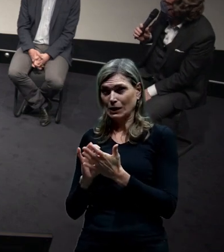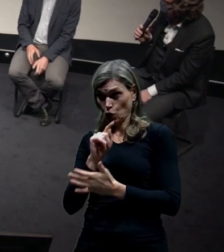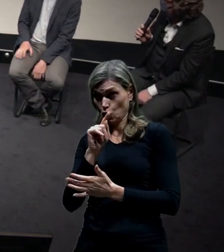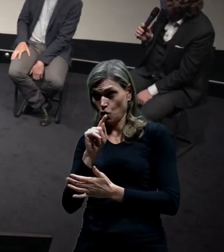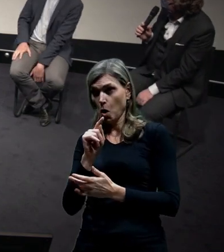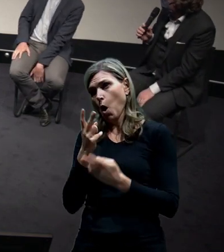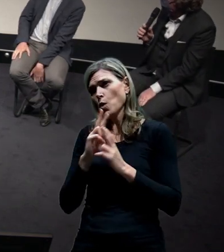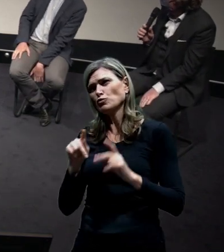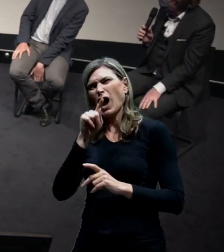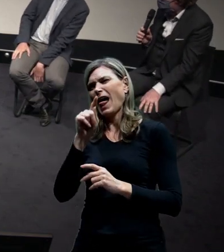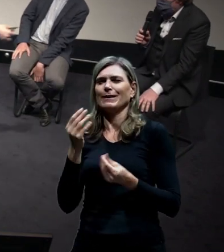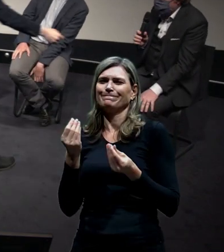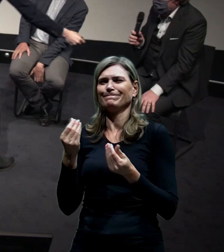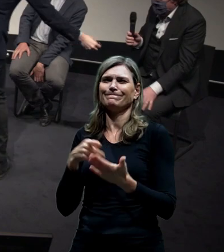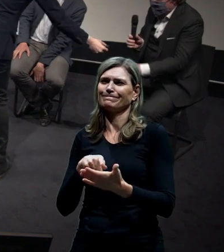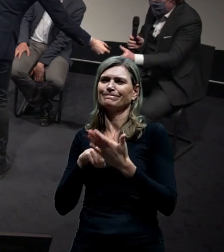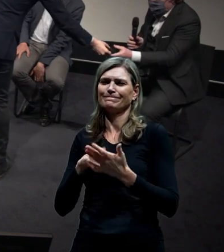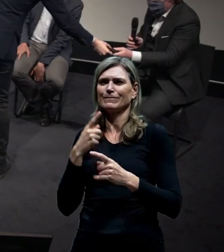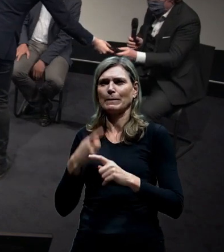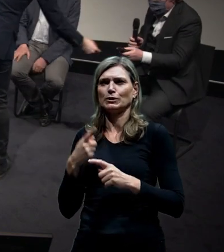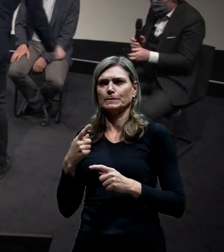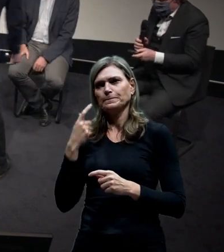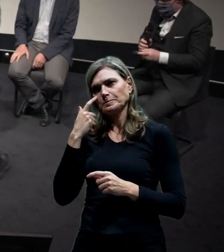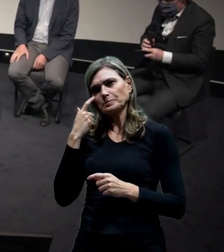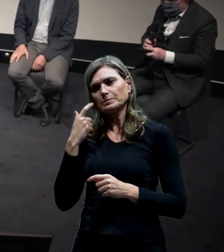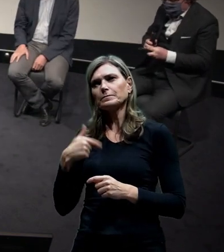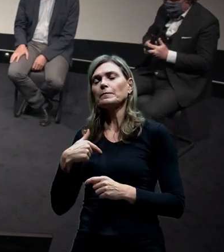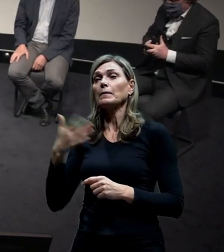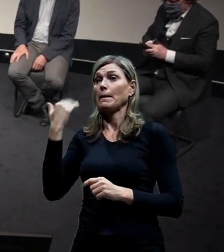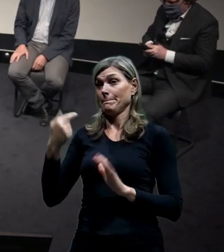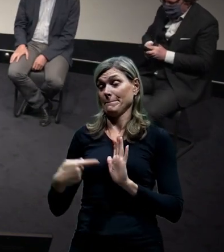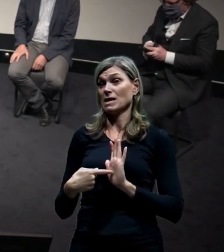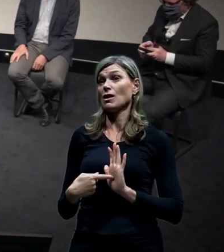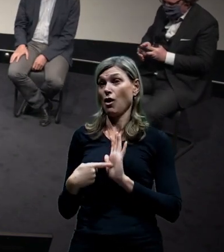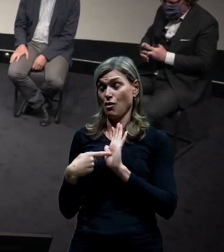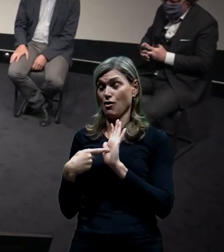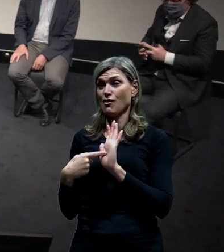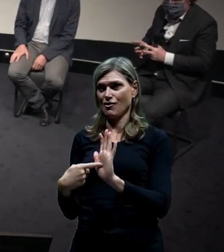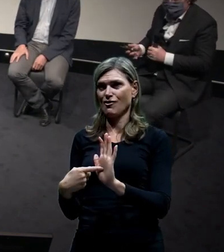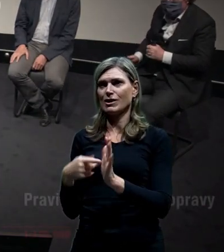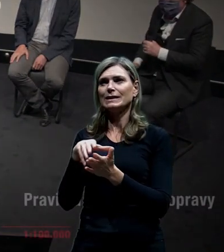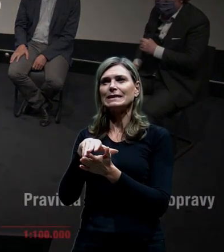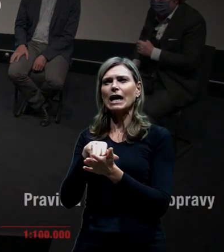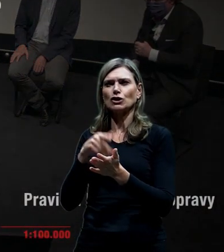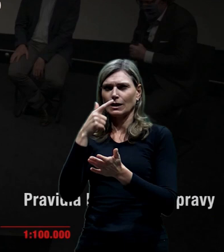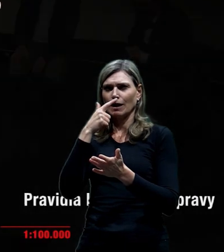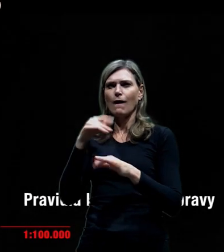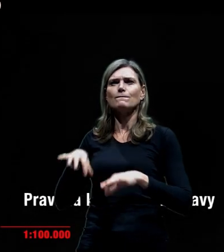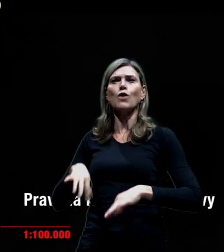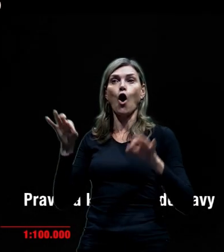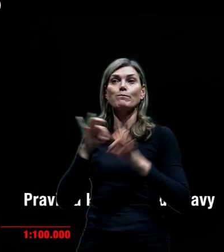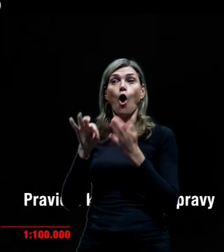tento, ale není to úplně průkazný. My jsme prezentovali už na začátku volebního období